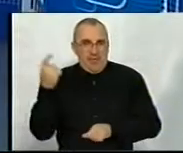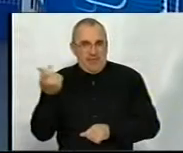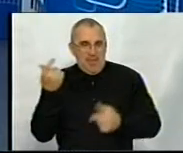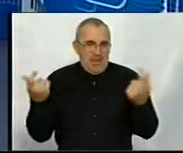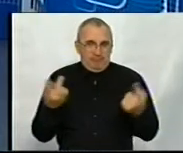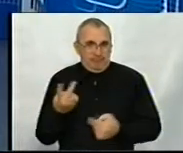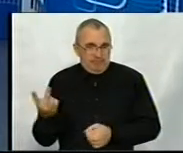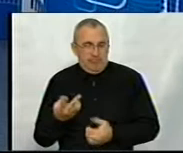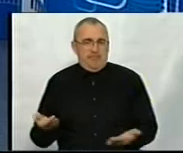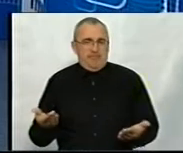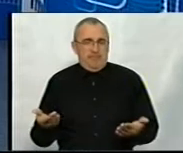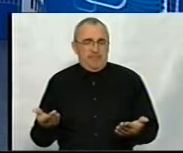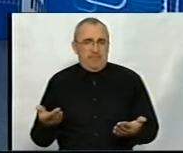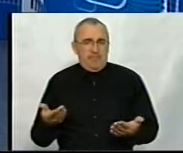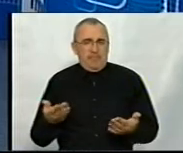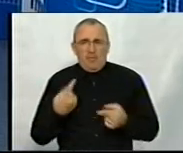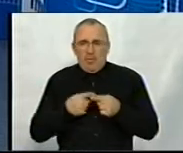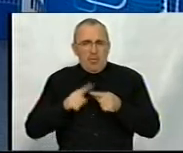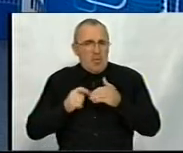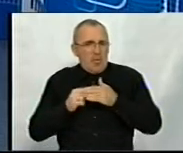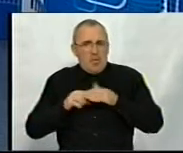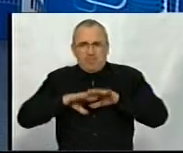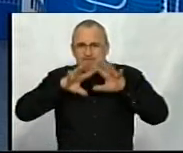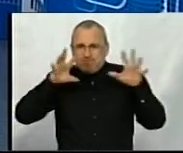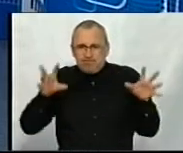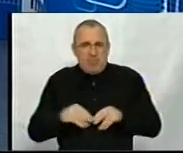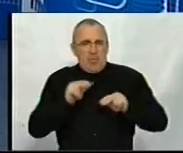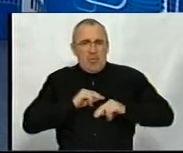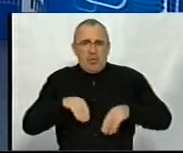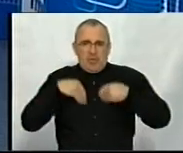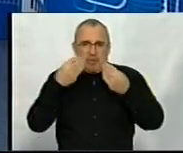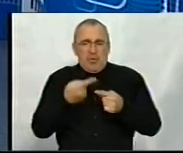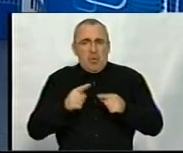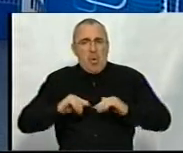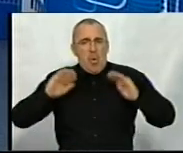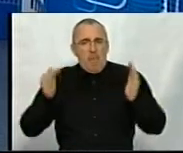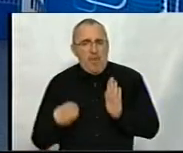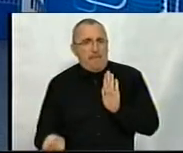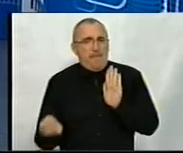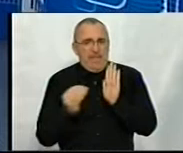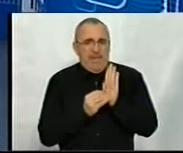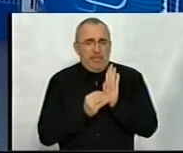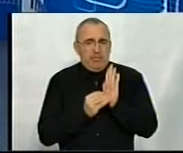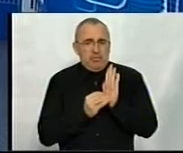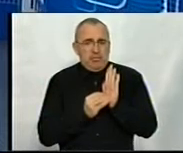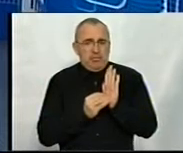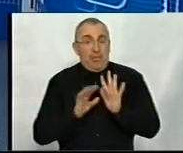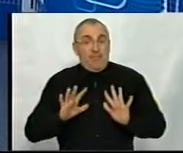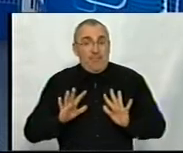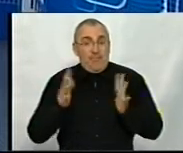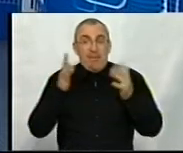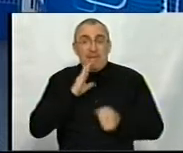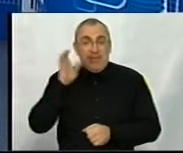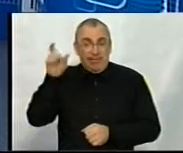Тобто, досить грунтовная работа проводится для выдачи данного обмеживального приписа. В випадку зі